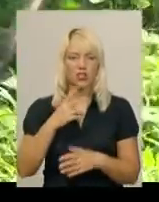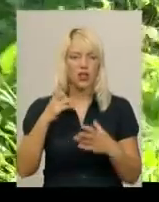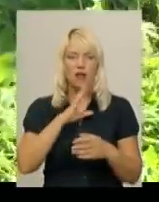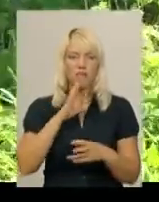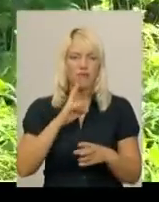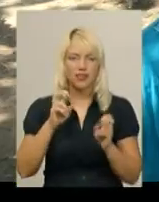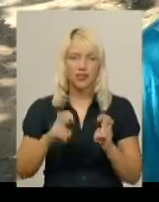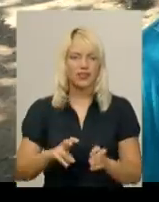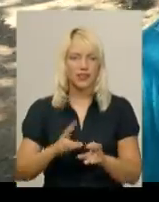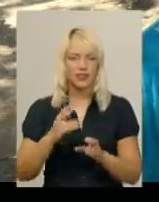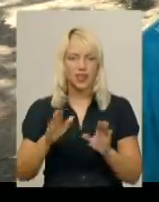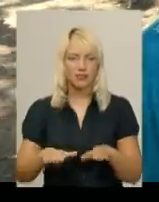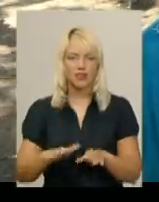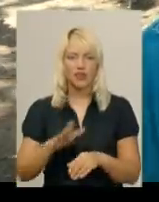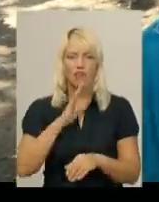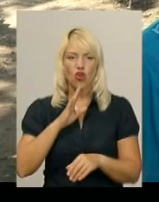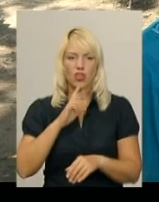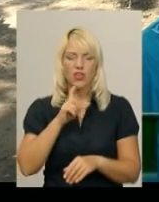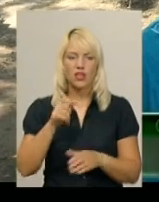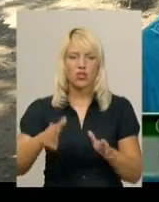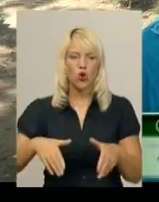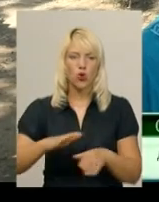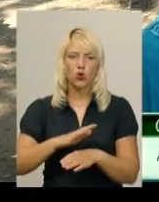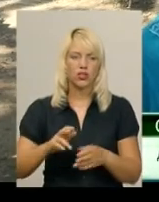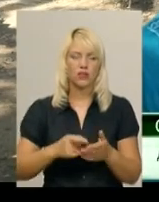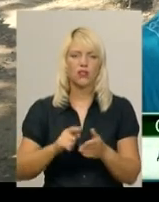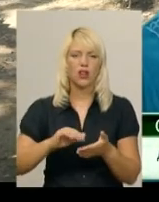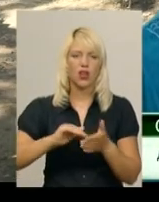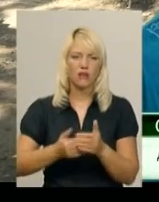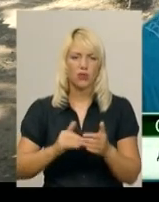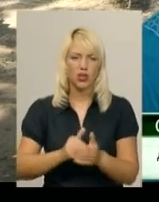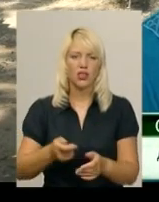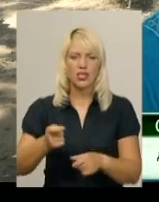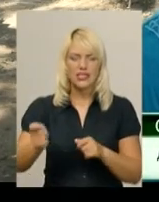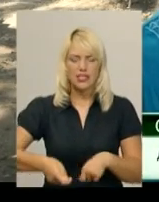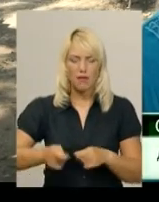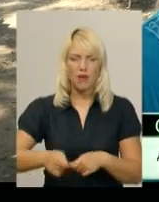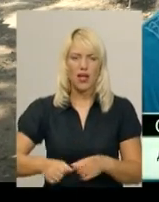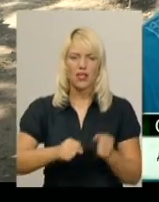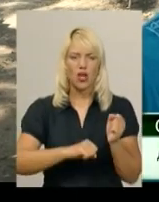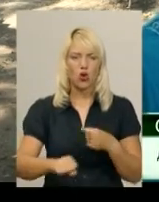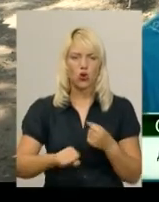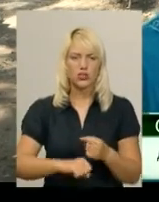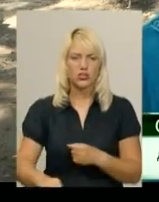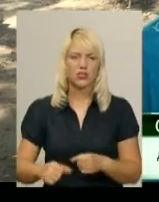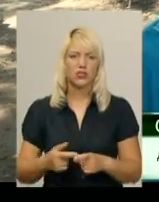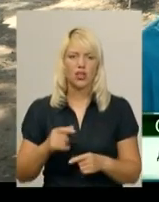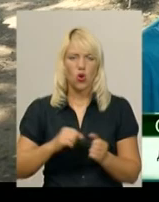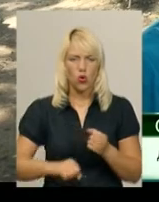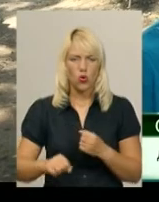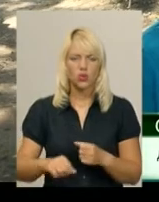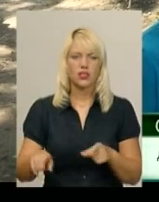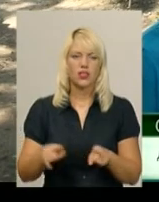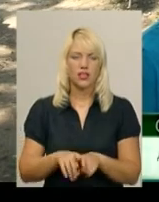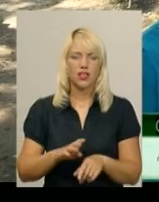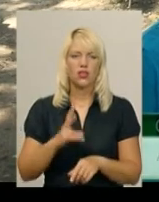всидіти на місці. Вона з городу не вилазить, вона картоплю копає, сапає, косити навіть збирається. Косить вона не